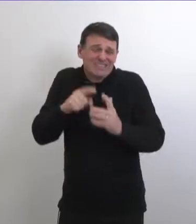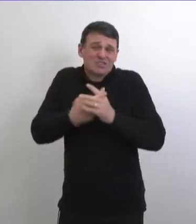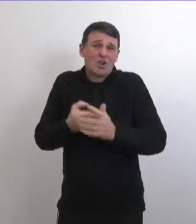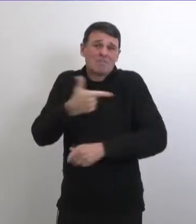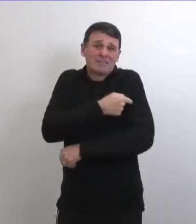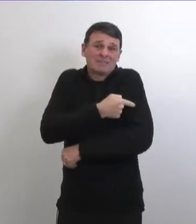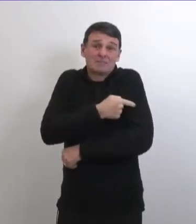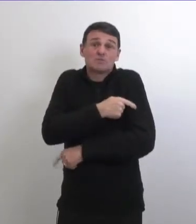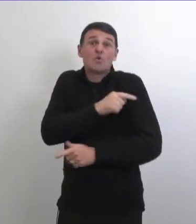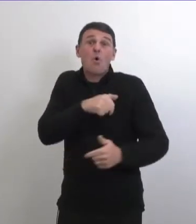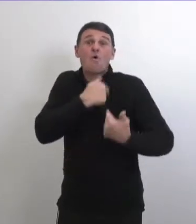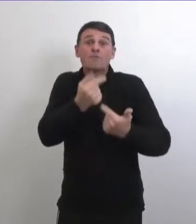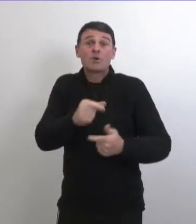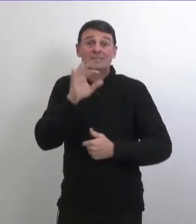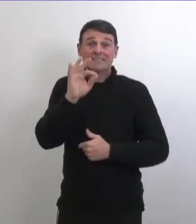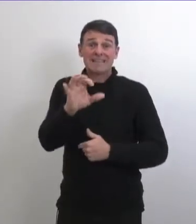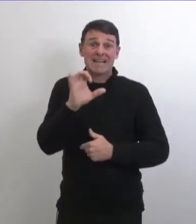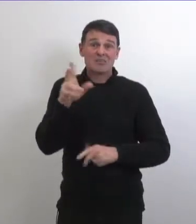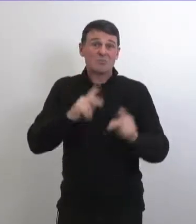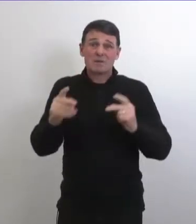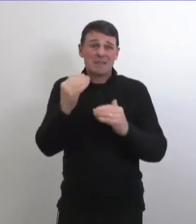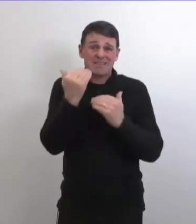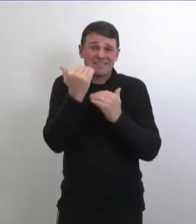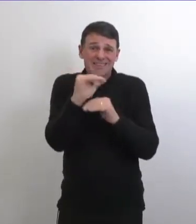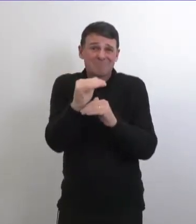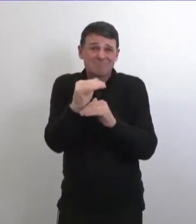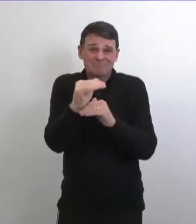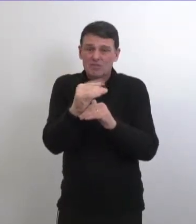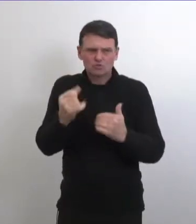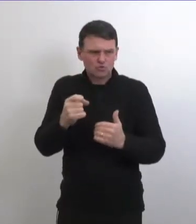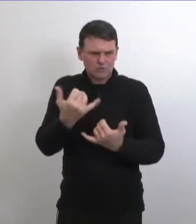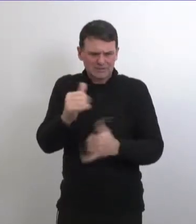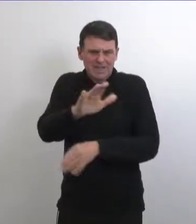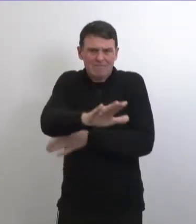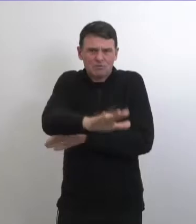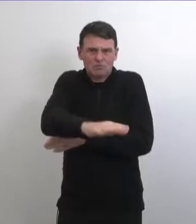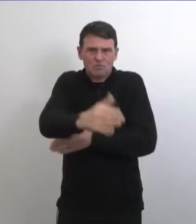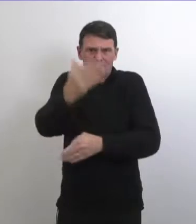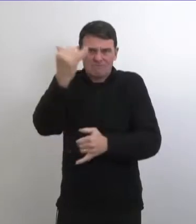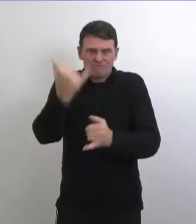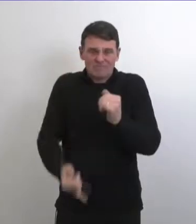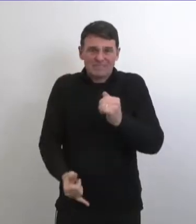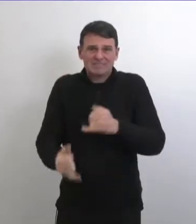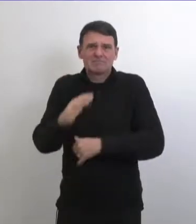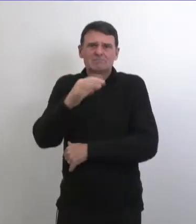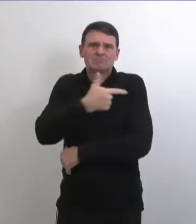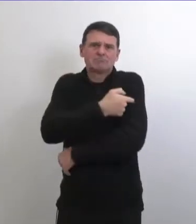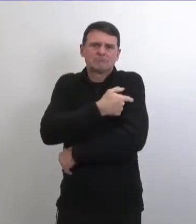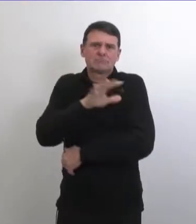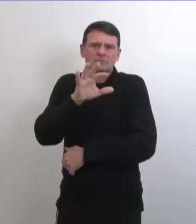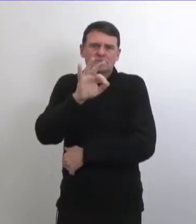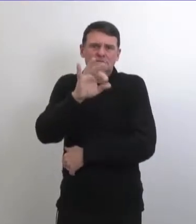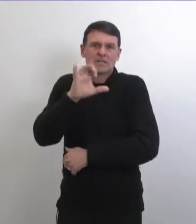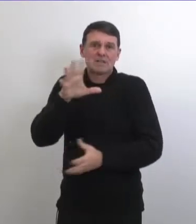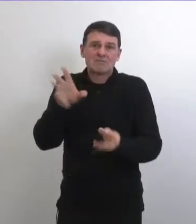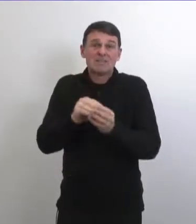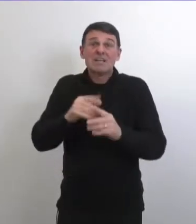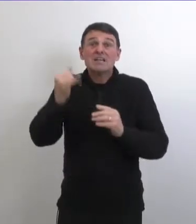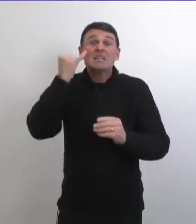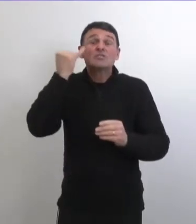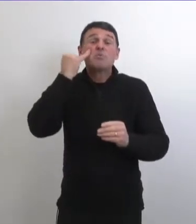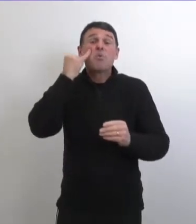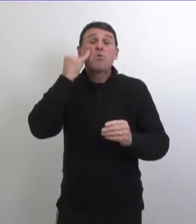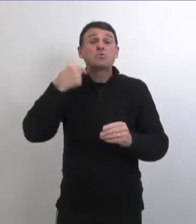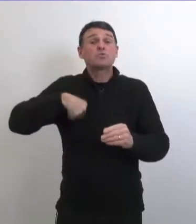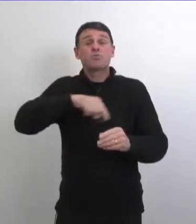encore au tout début de cette campagne d'immunisation si on considère les 900 personnes qui sont en train d'être vaccinés d'ici la fin de la journée aujourd